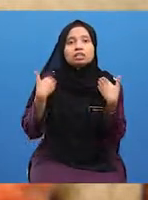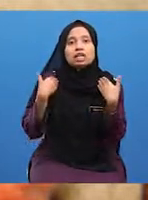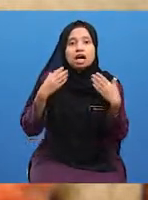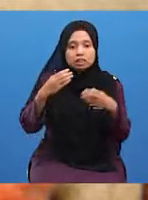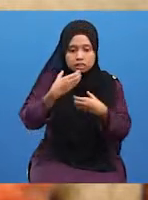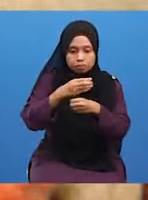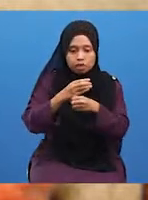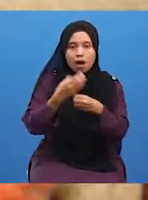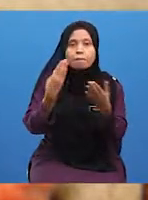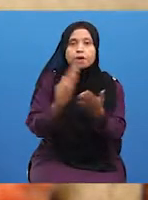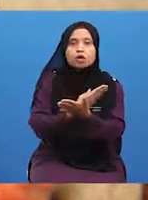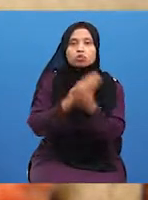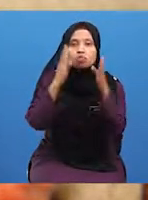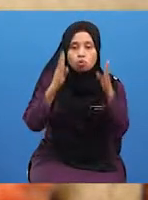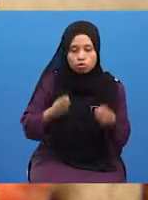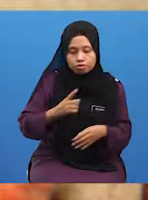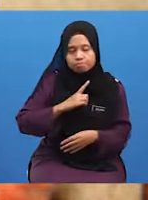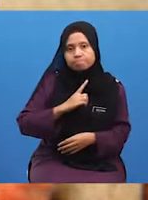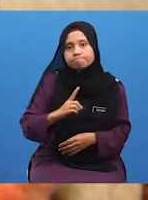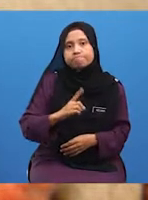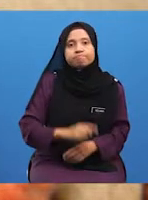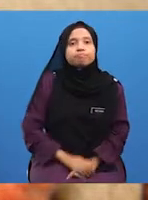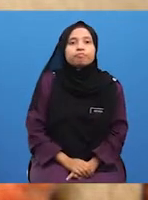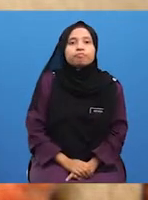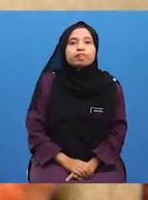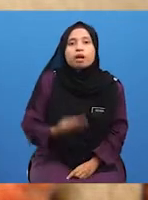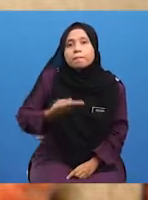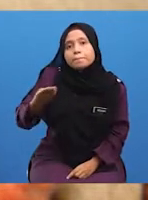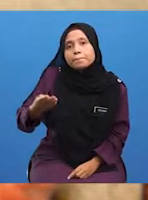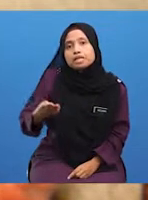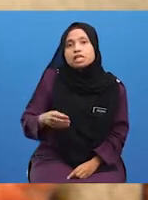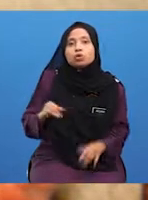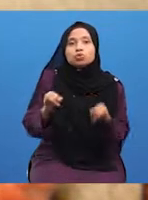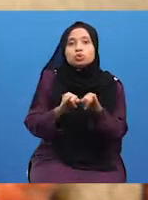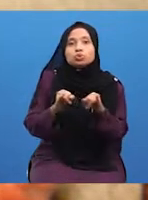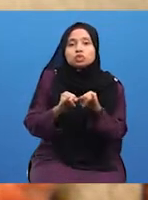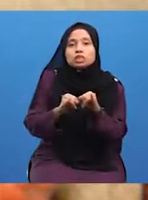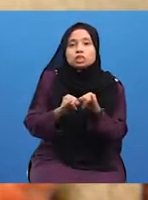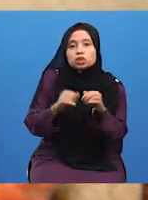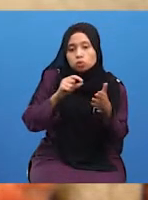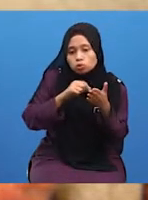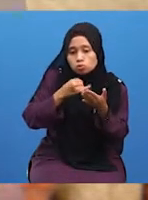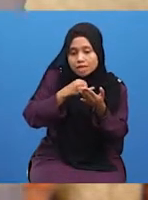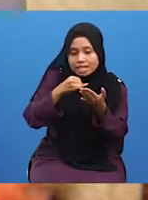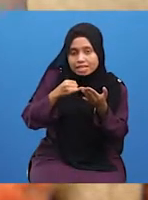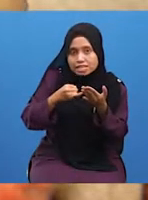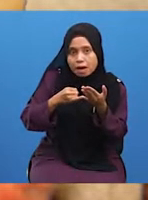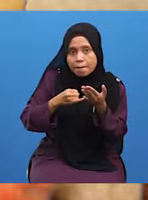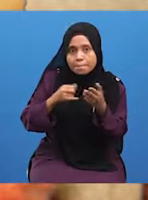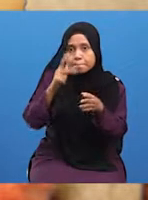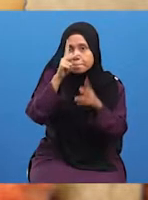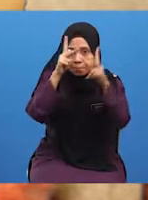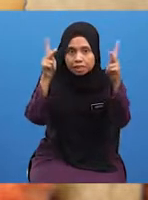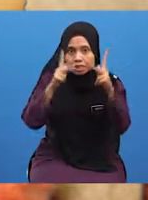ciptaan baru orang Islam. Beliau turut melukis peta dunia Islam dengan